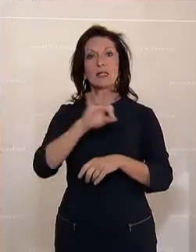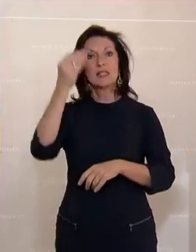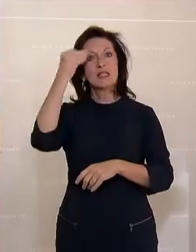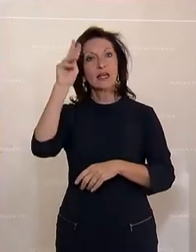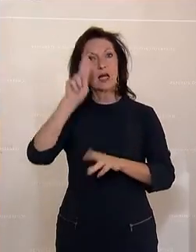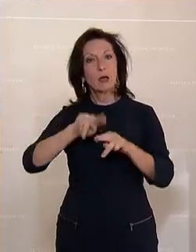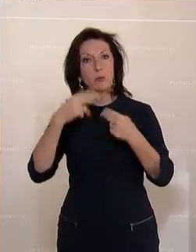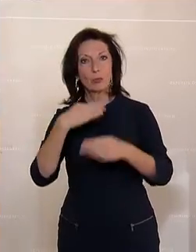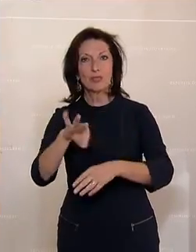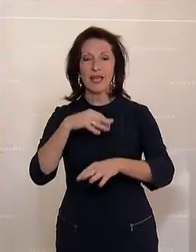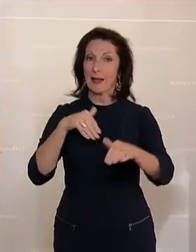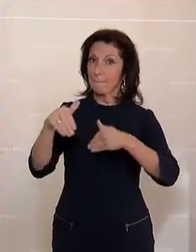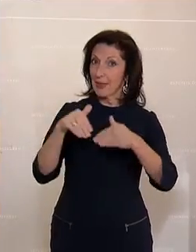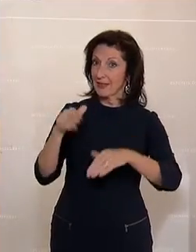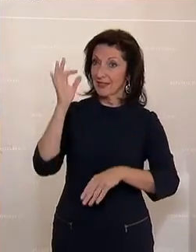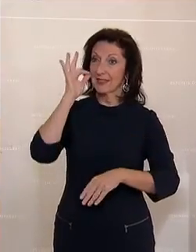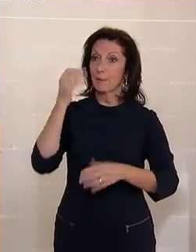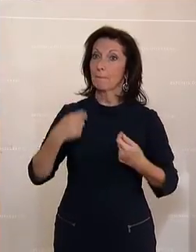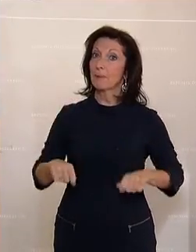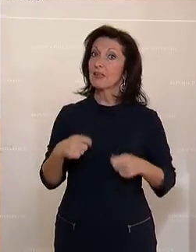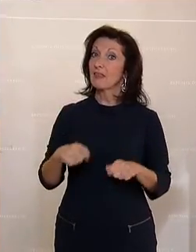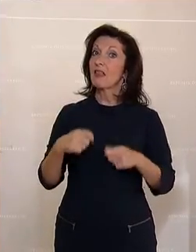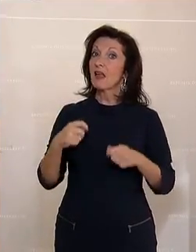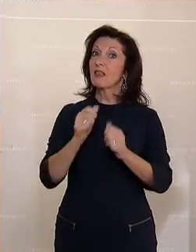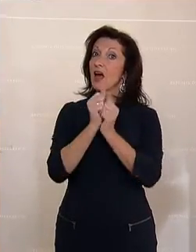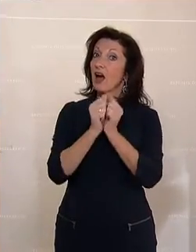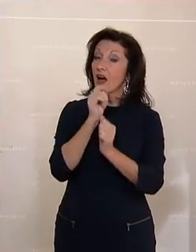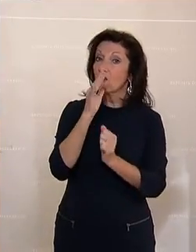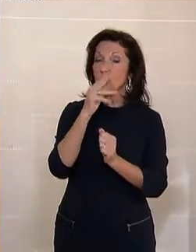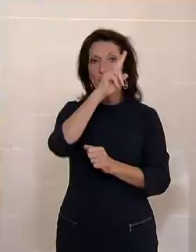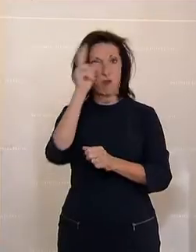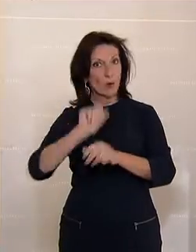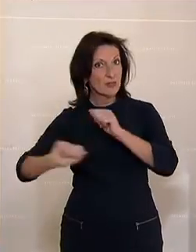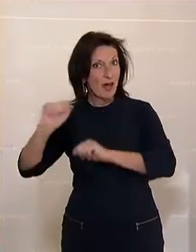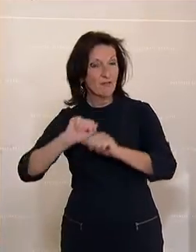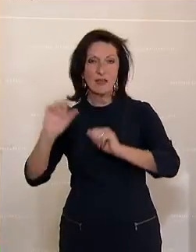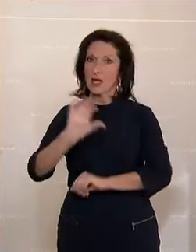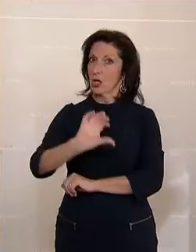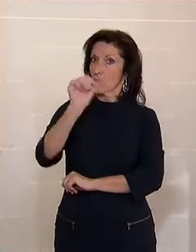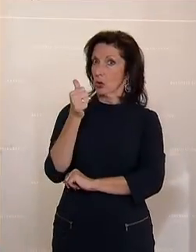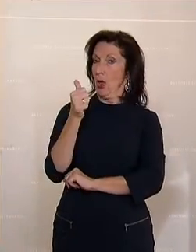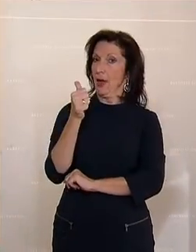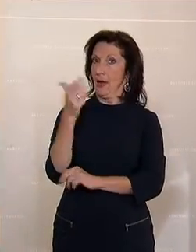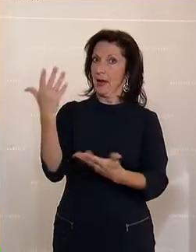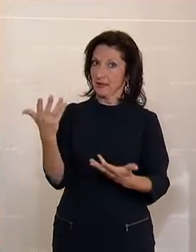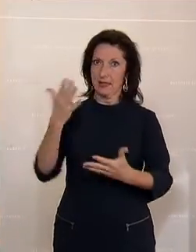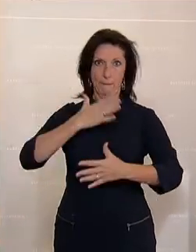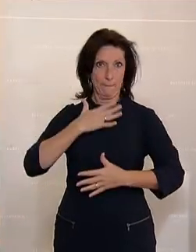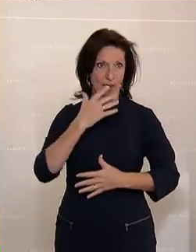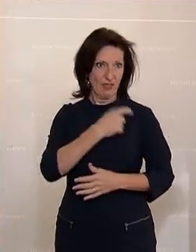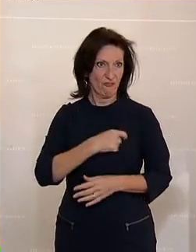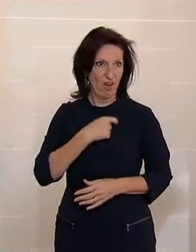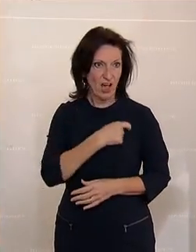Der nächste Redner kommt von den Grünen. Es ist David Stöckmüller. Zuerst möchte ich mich auch im Namen meiner Fraktion